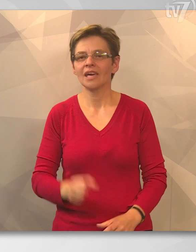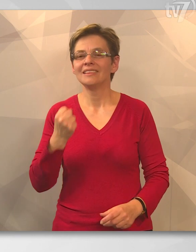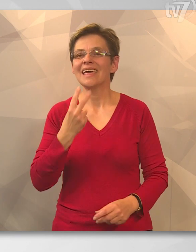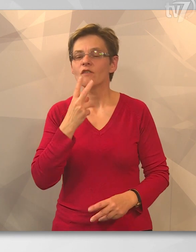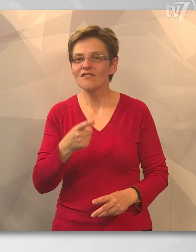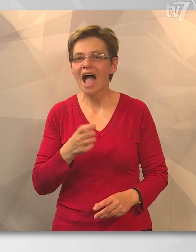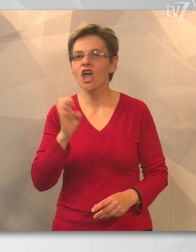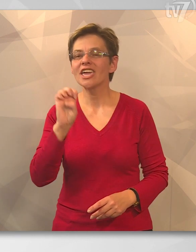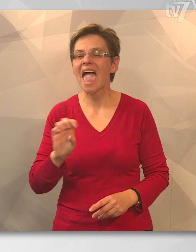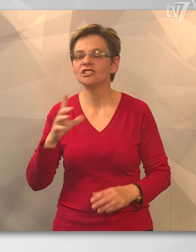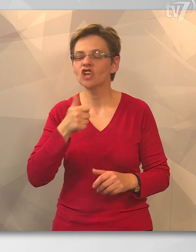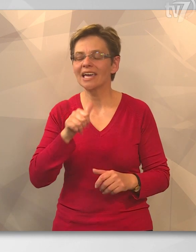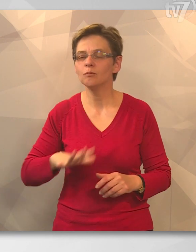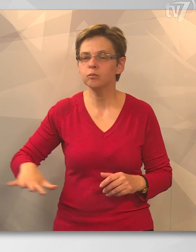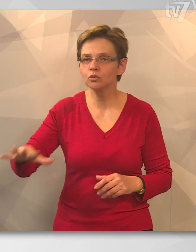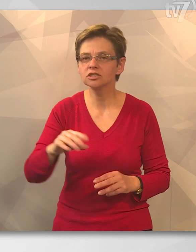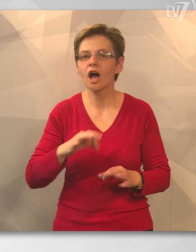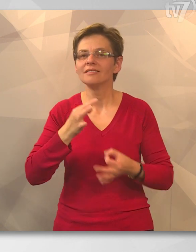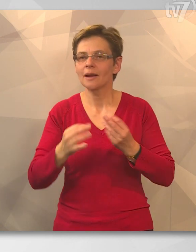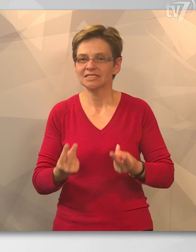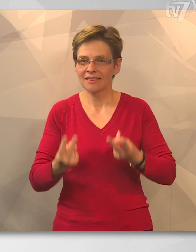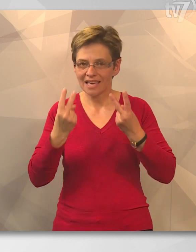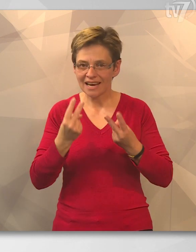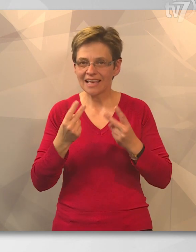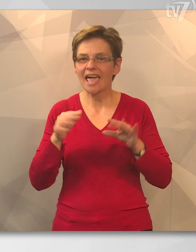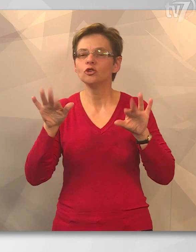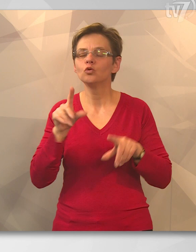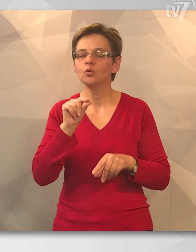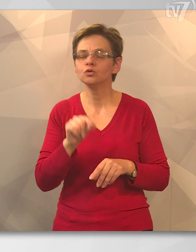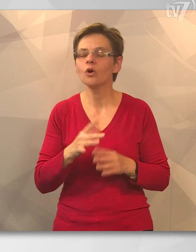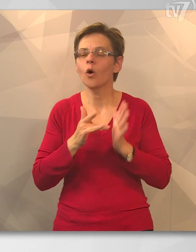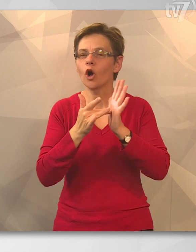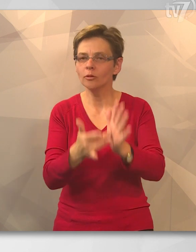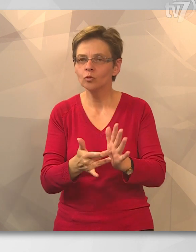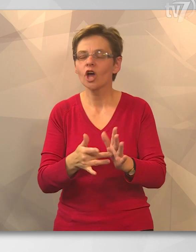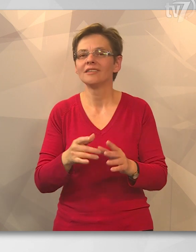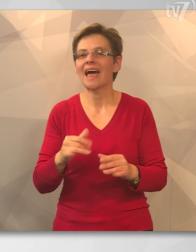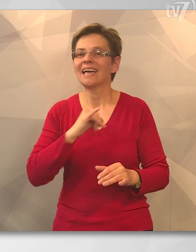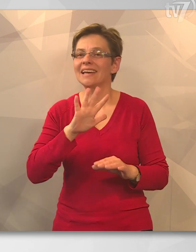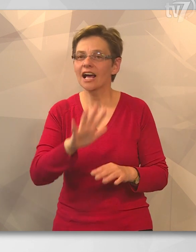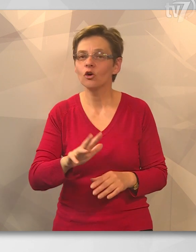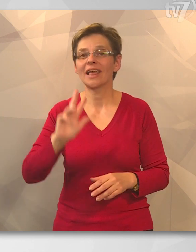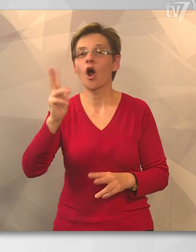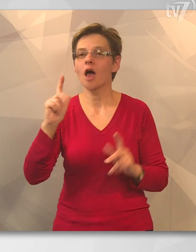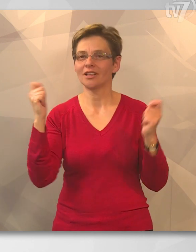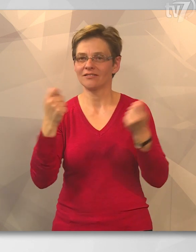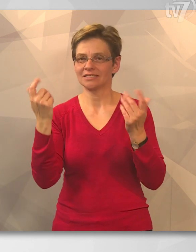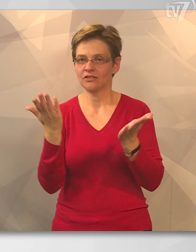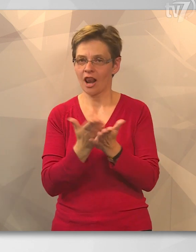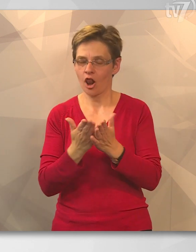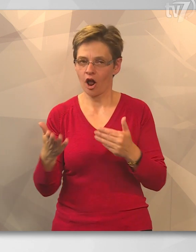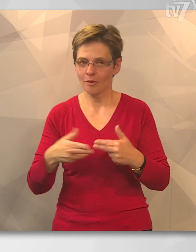A dévaványai ecsegi puszták természeti értékeit köztük a túzokokat mutatták be az érdeklődőknek a harmadik